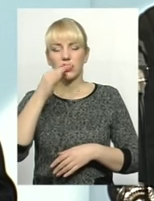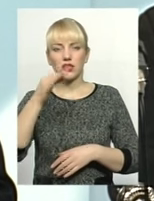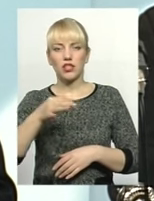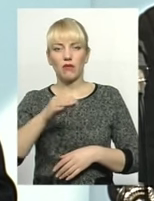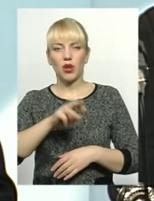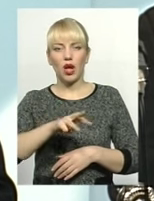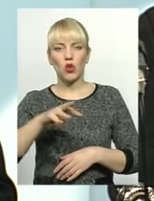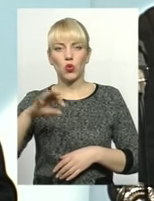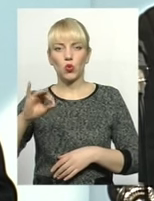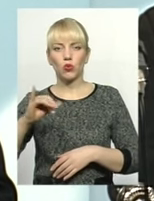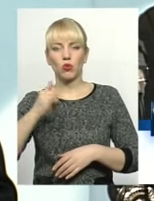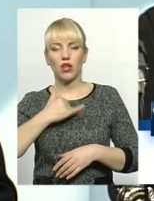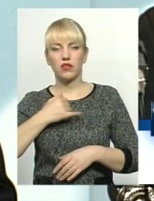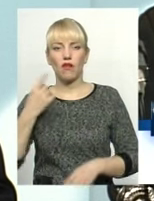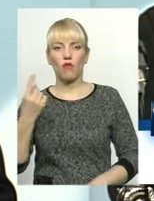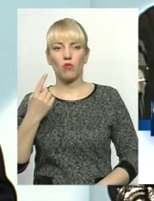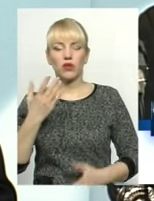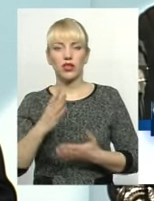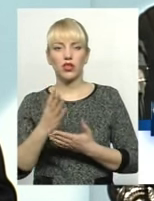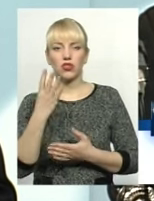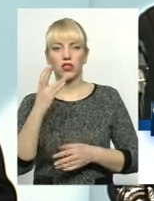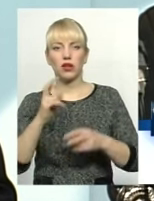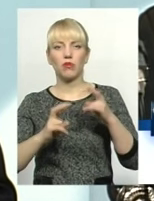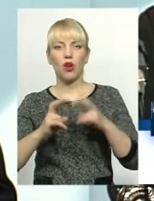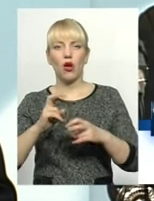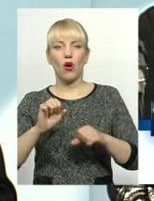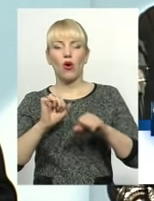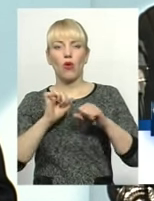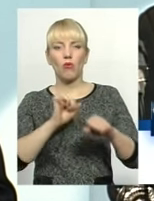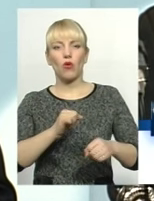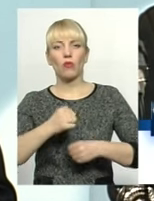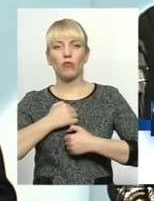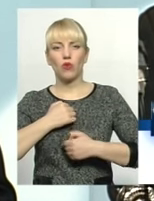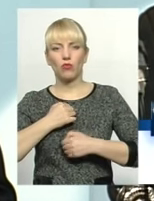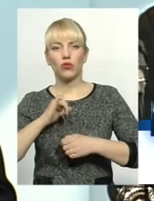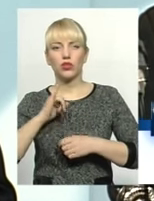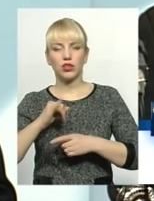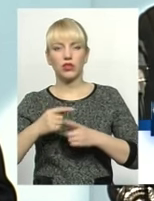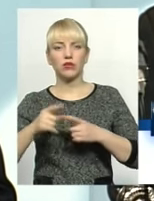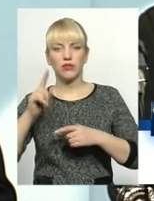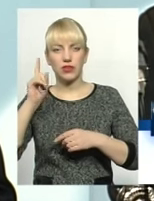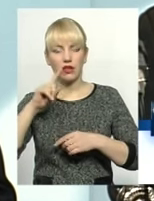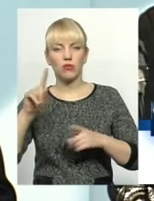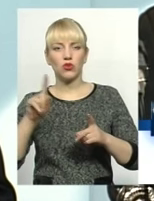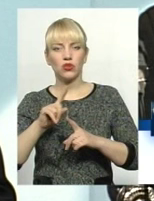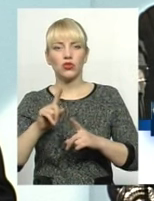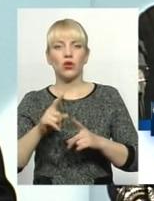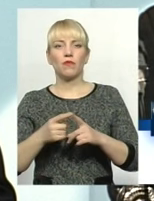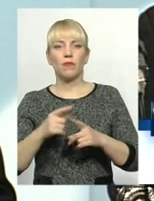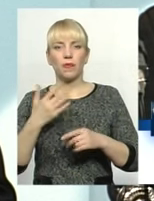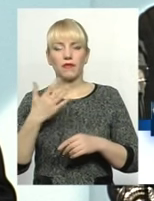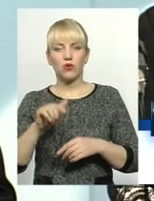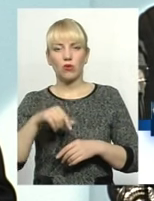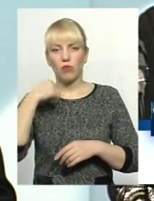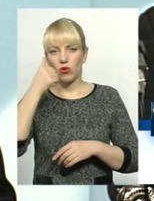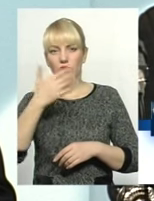в нас в області є чотири підприємства оборонпрому. І ви знаєте, що в цьому році вже майже 5